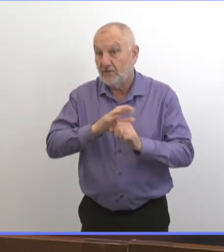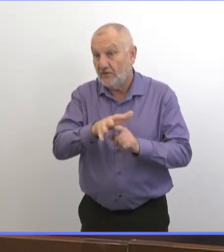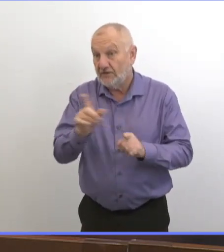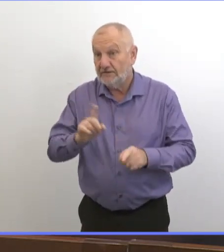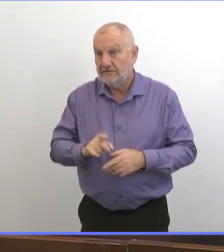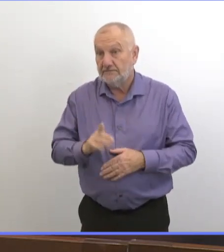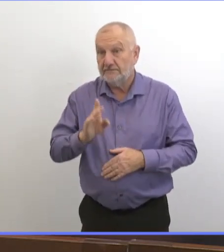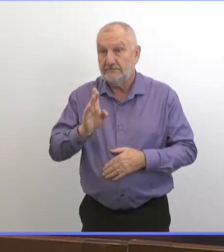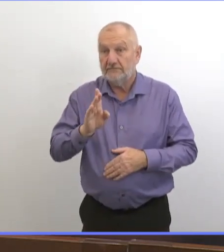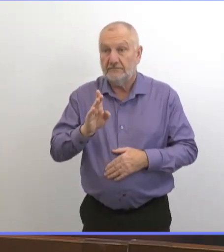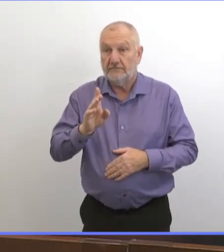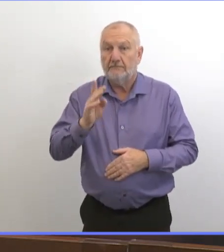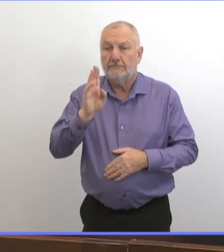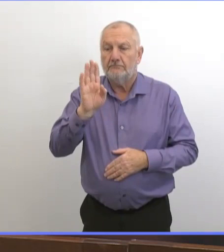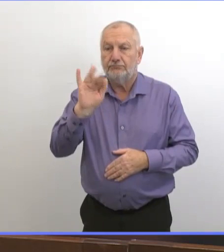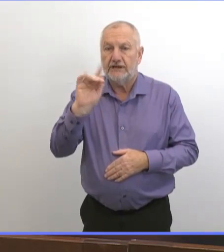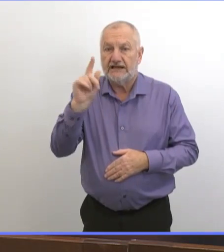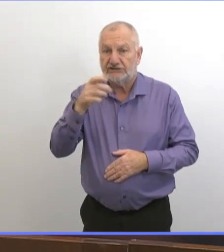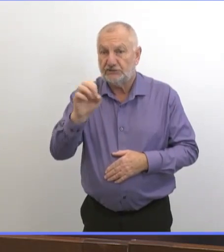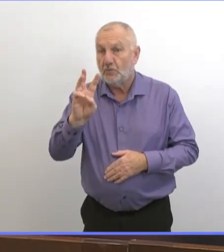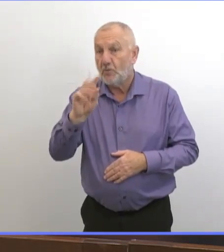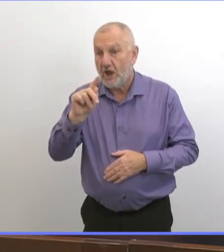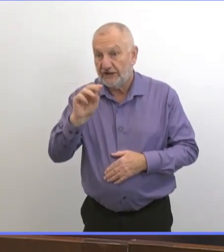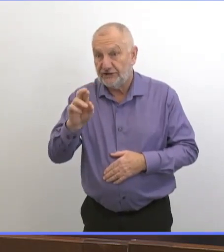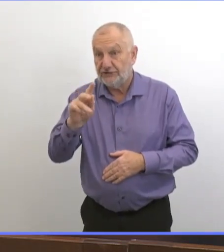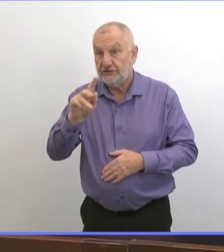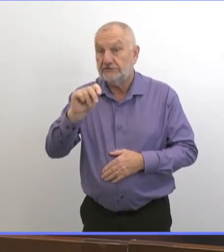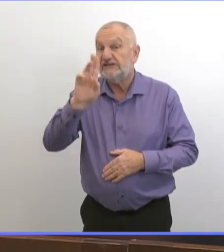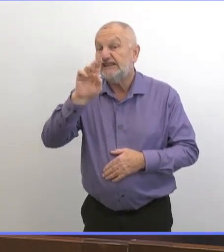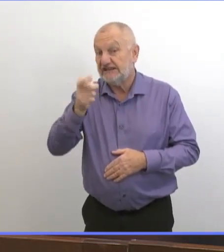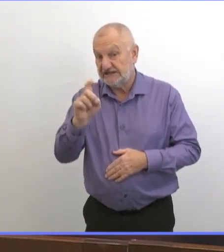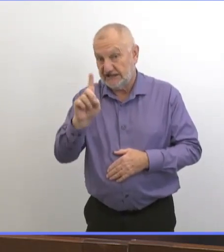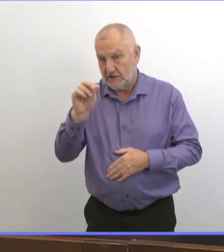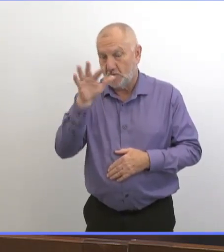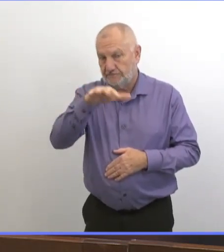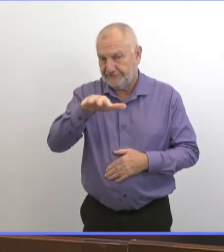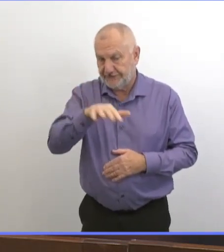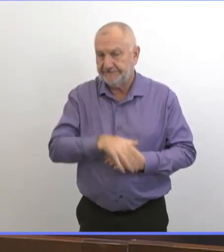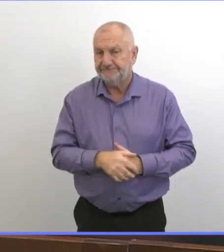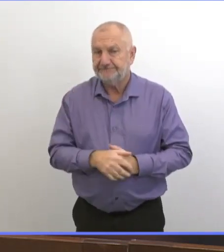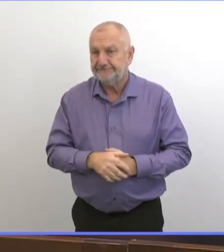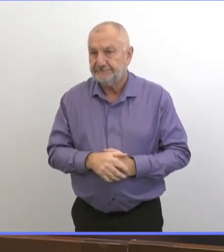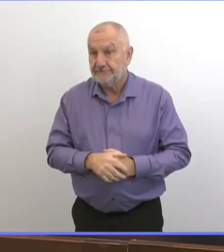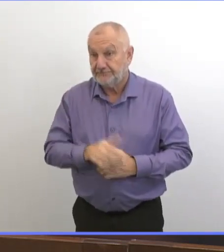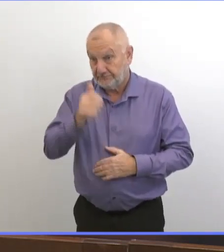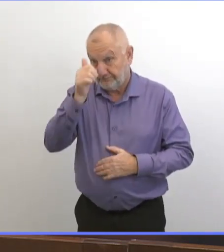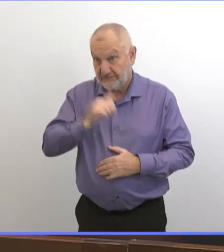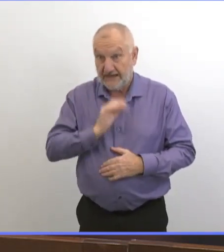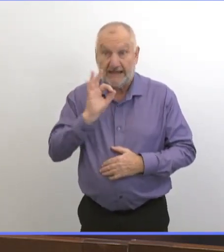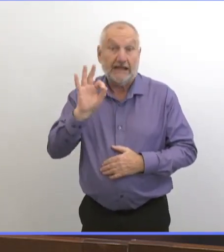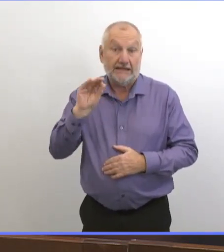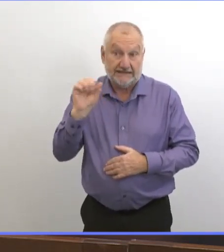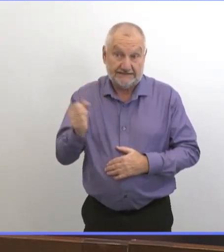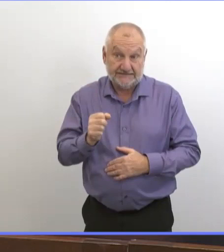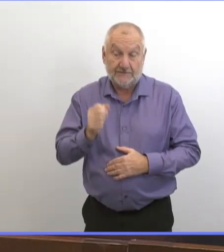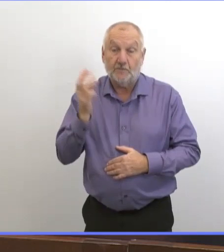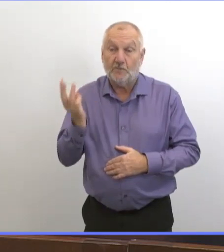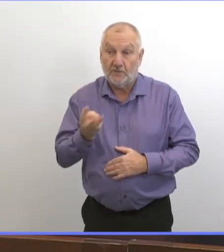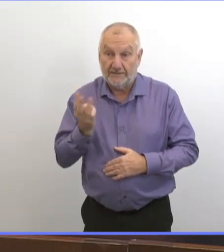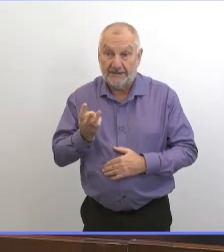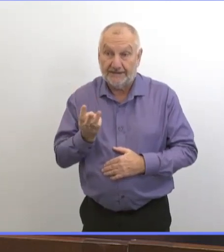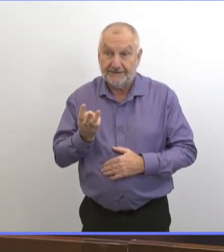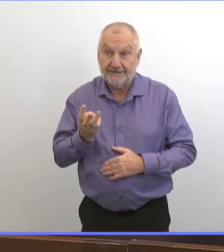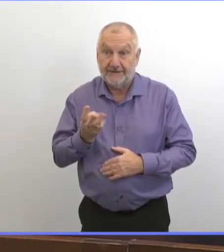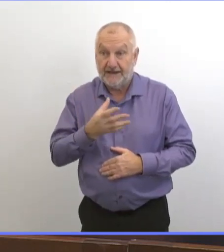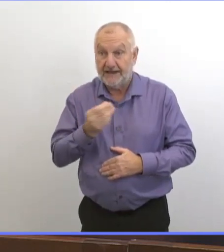épidémique de Bridgewater Senior Living of Tuxedo, un non-ingénaire de la région de Winnipeg et un